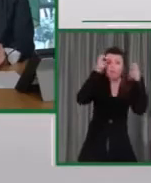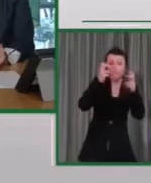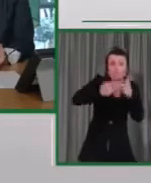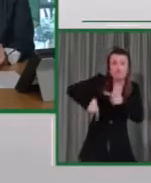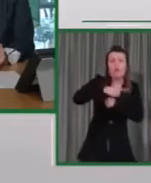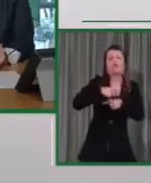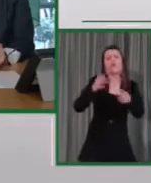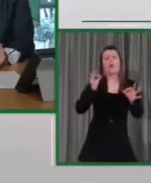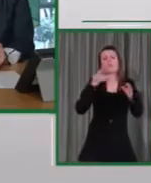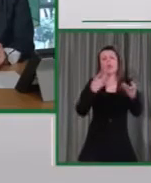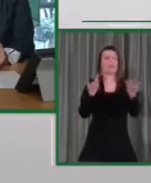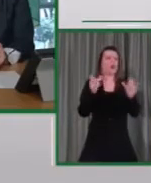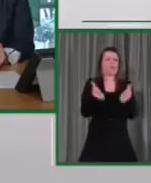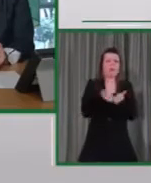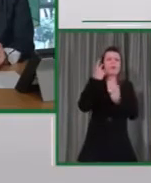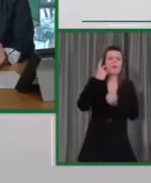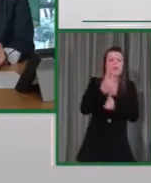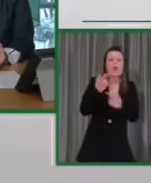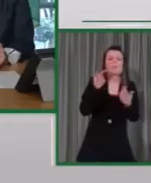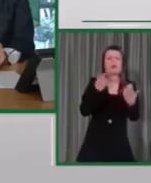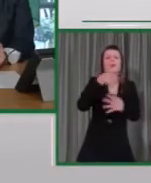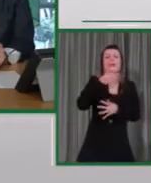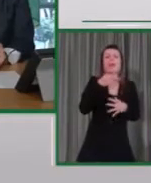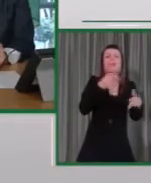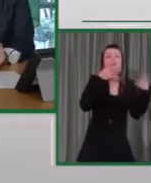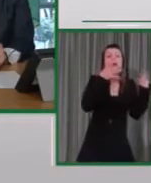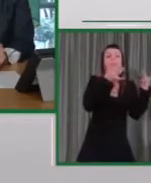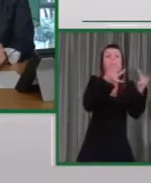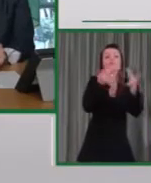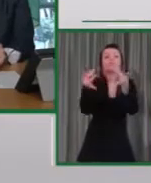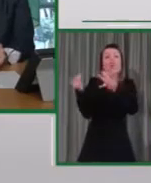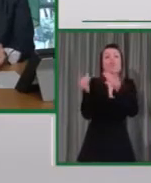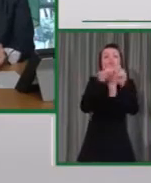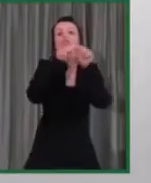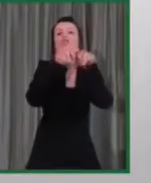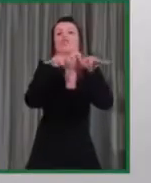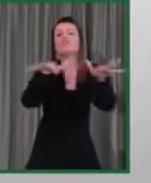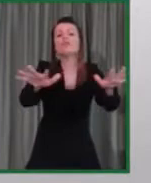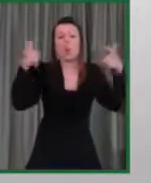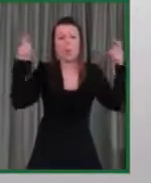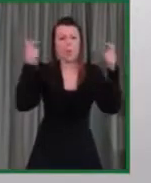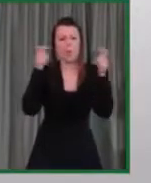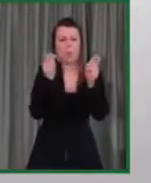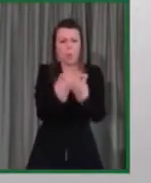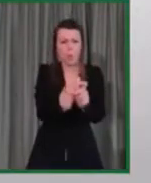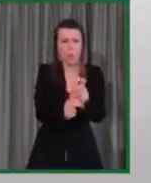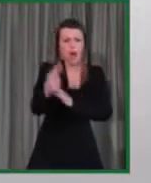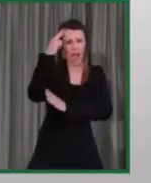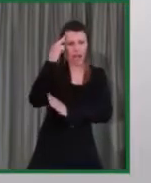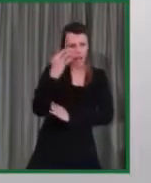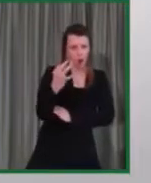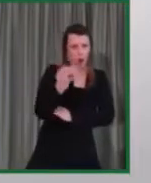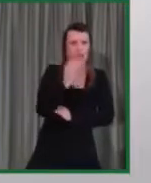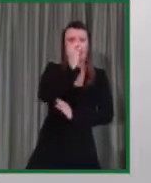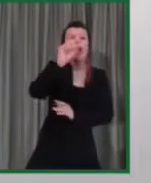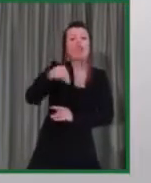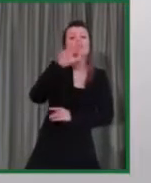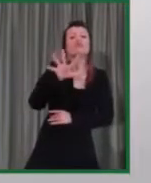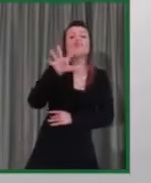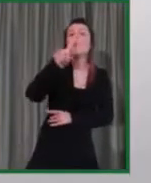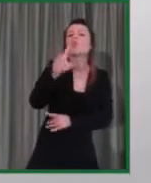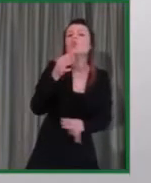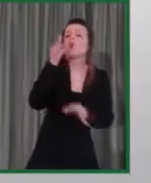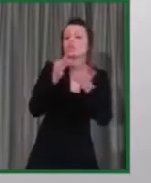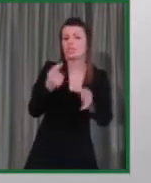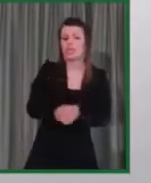capacità di diffusione del contagio. Perché lo ricordiamo, 0,51 cosa vuol dire? Che per infettare me